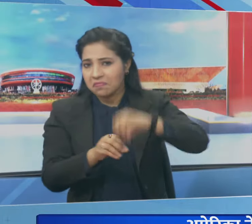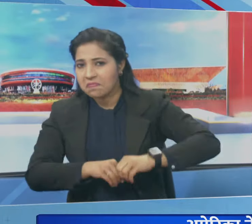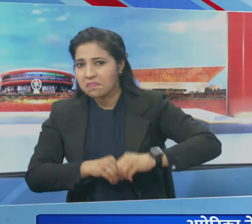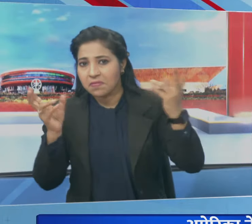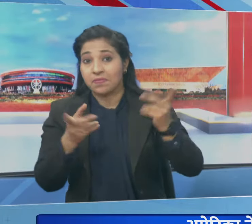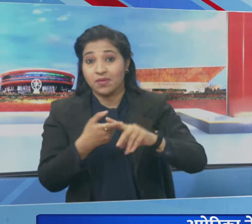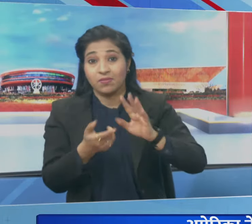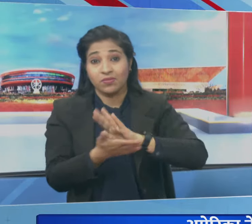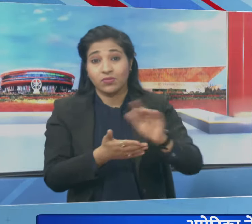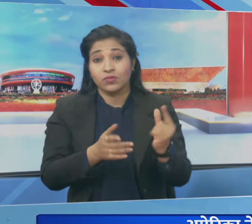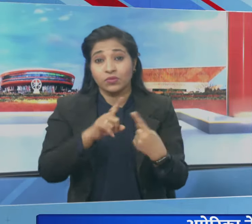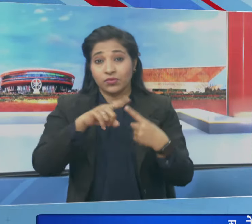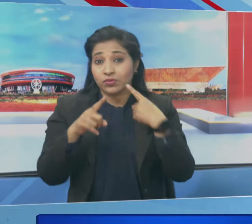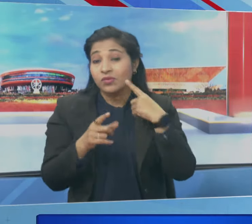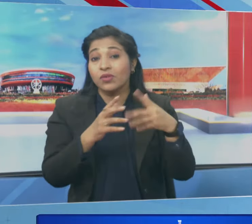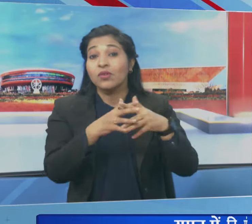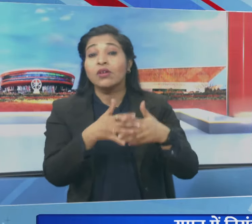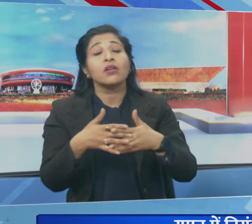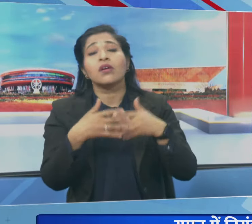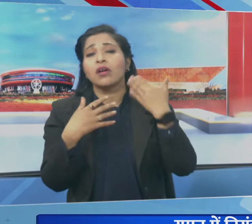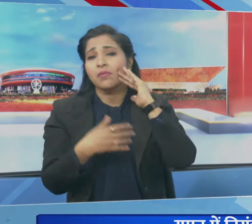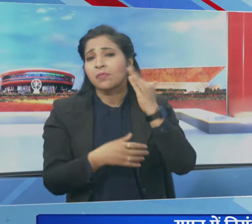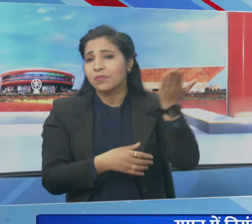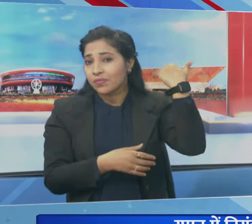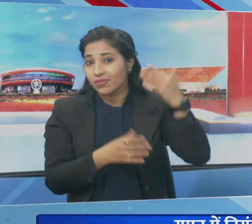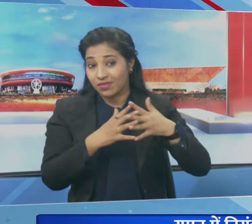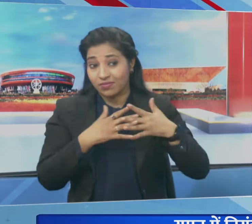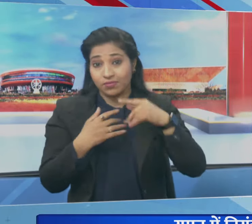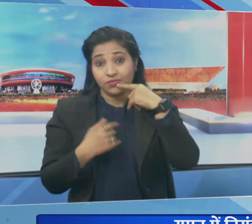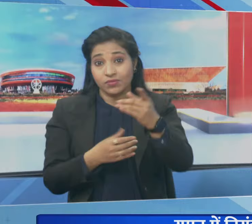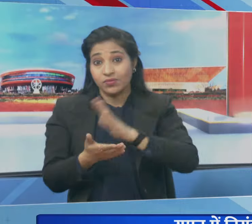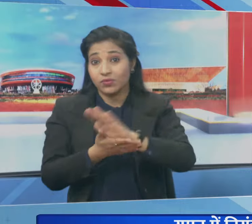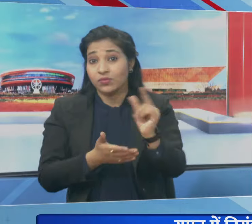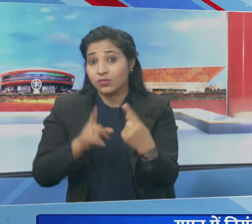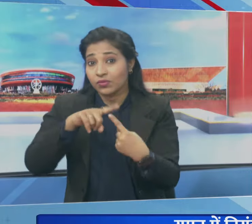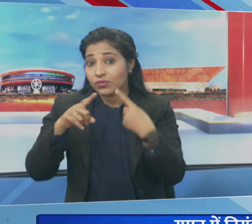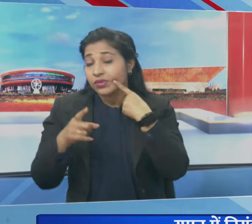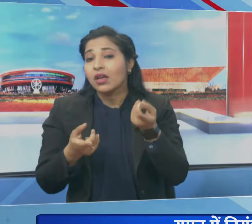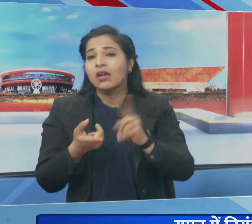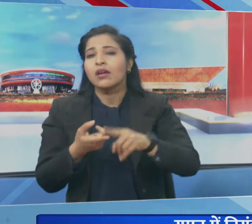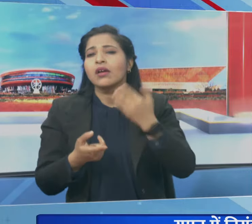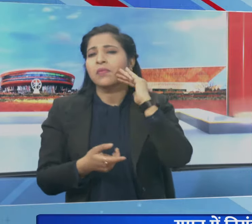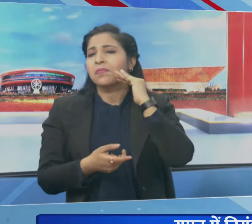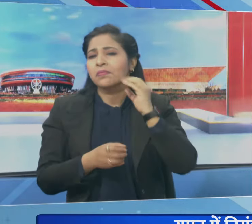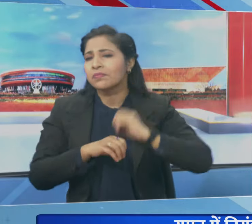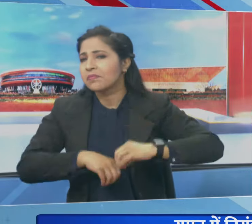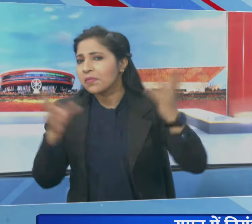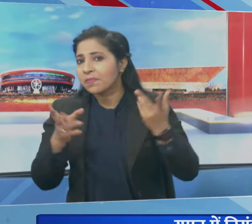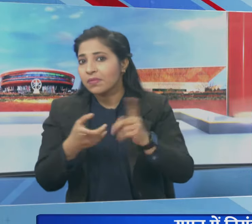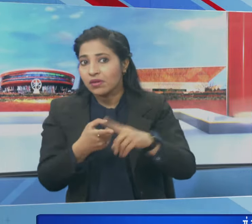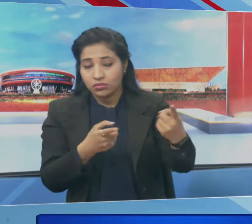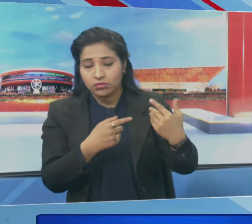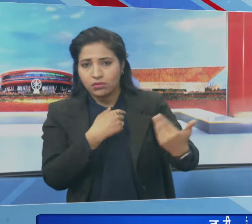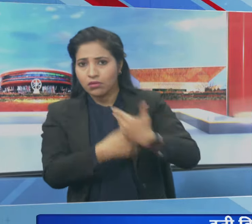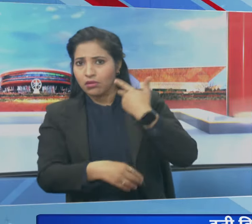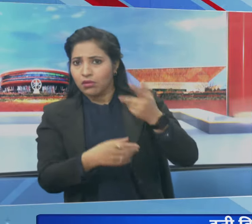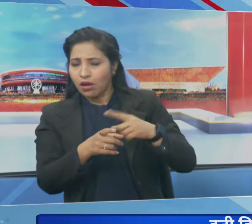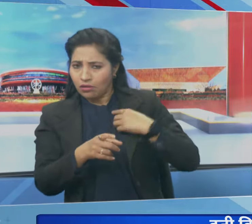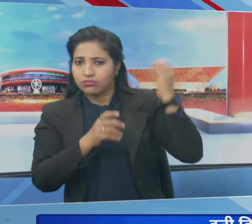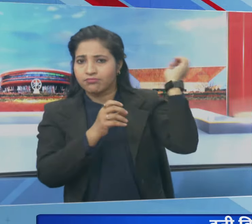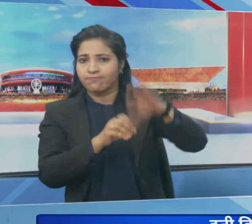विद्रोहियों पर हमला उस समय किया गया जब हूती के जहाजों ने अमेरिकी नौसेना के जहाजों के लिए खत्रा दिखाया